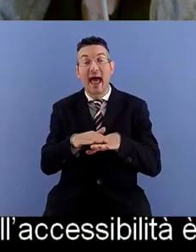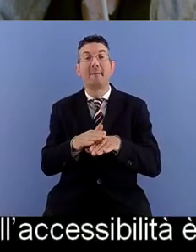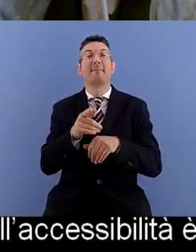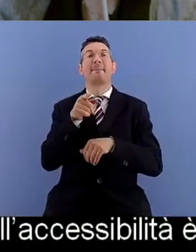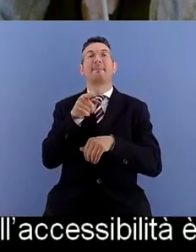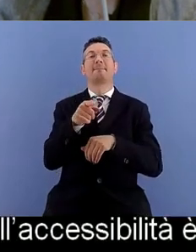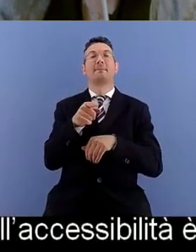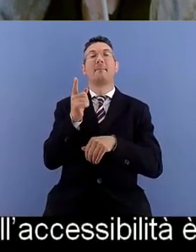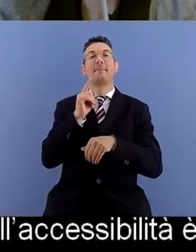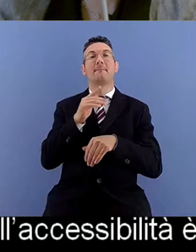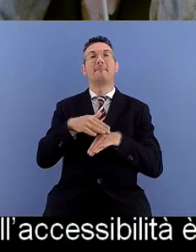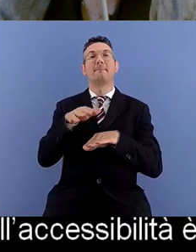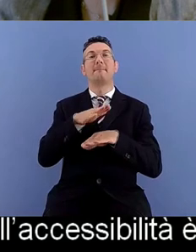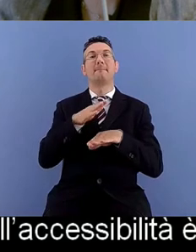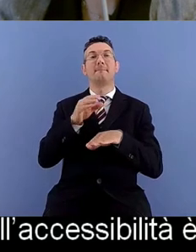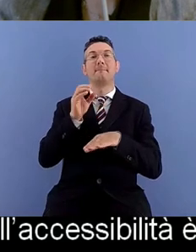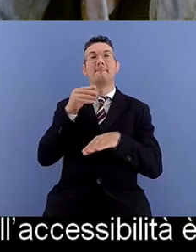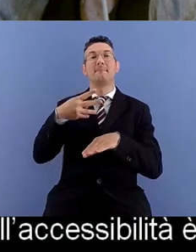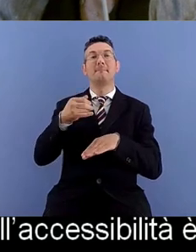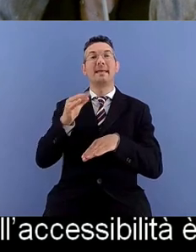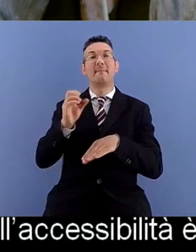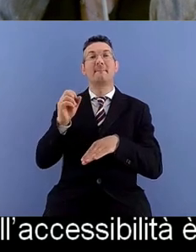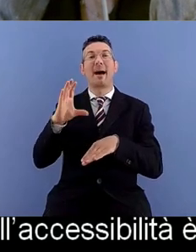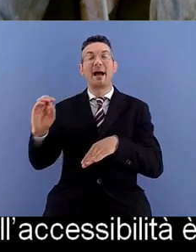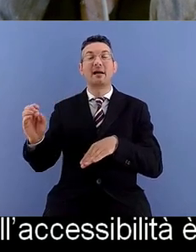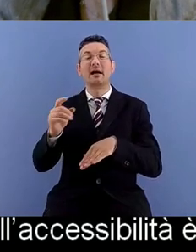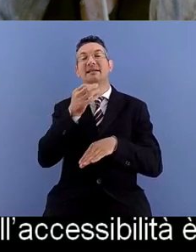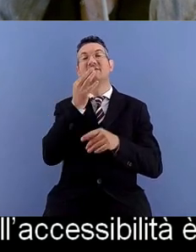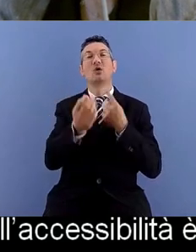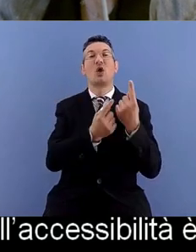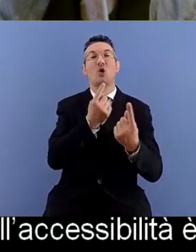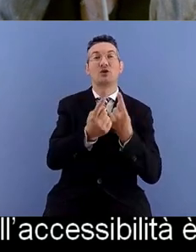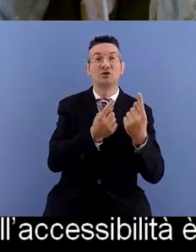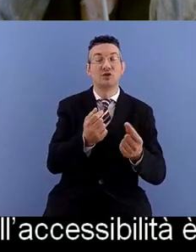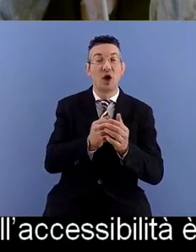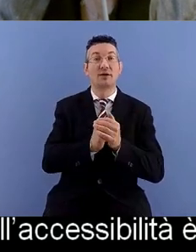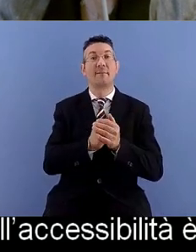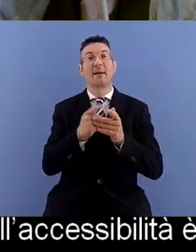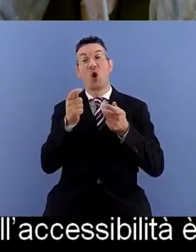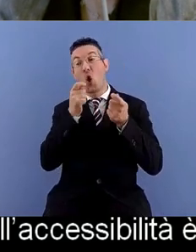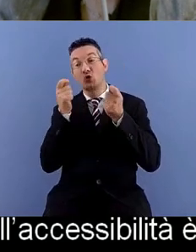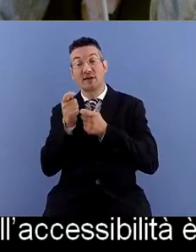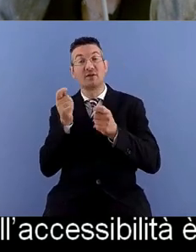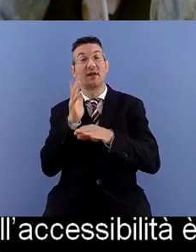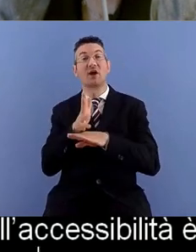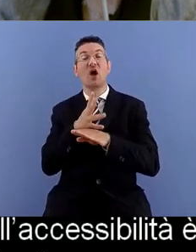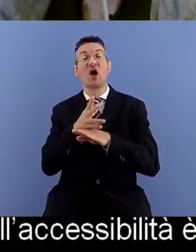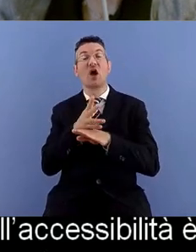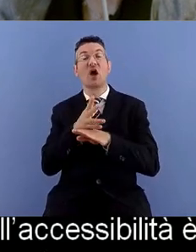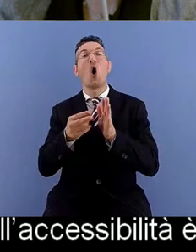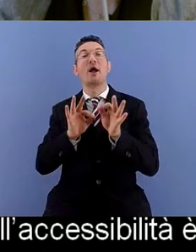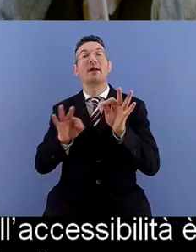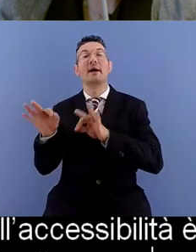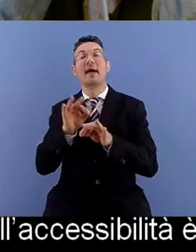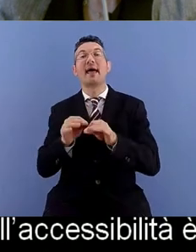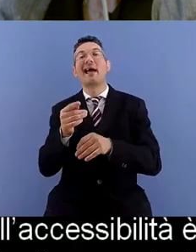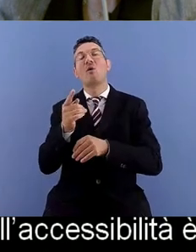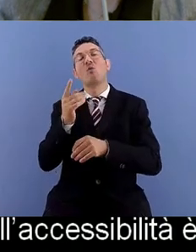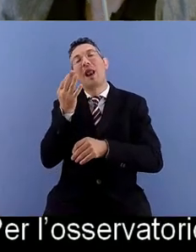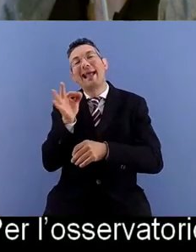dei beni culturali è una condizione per l'osservatorio accessibilità dell'ordine architetti è una caratteristica